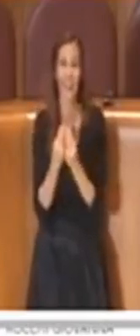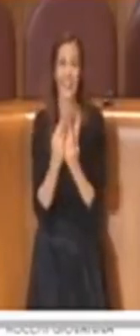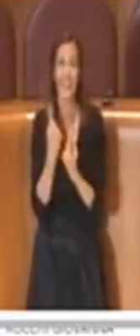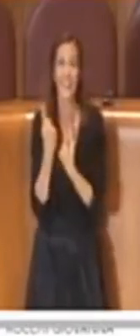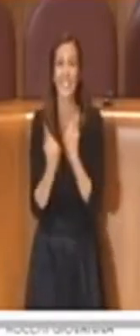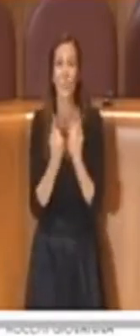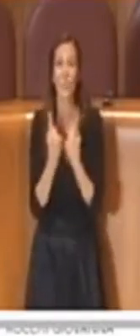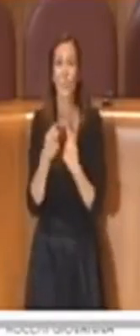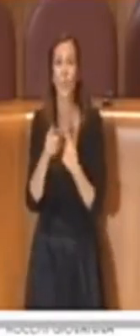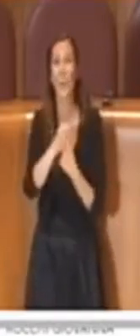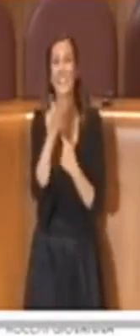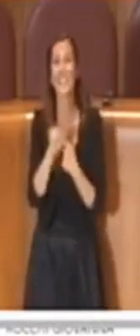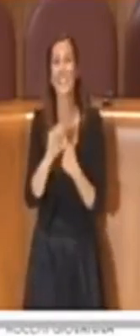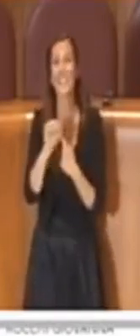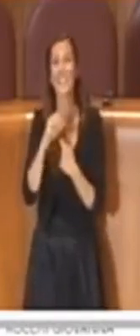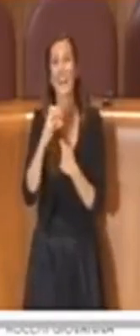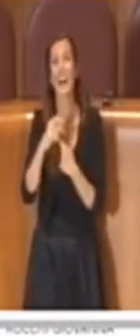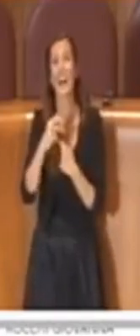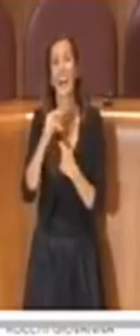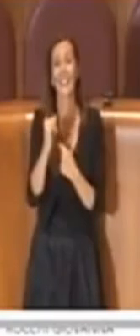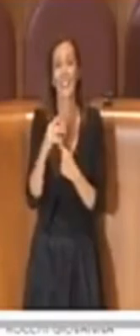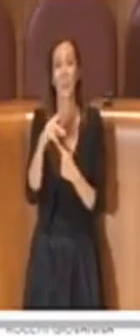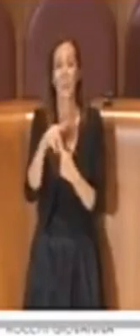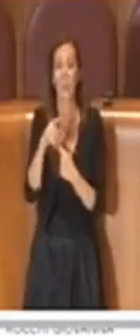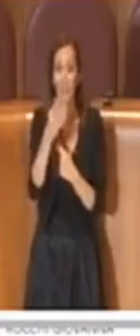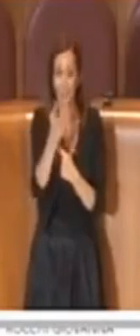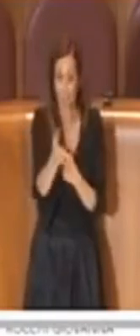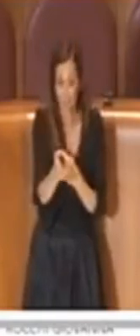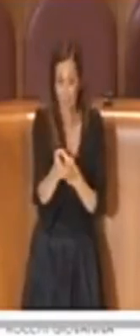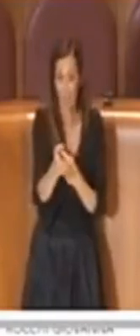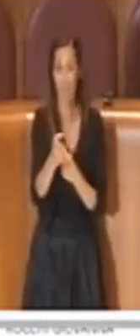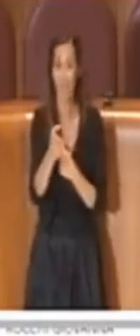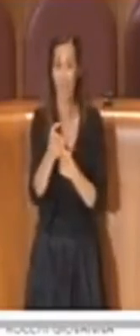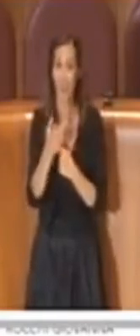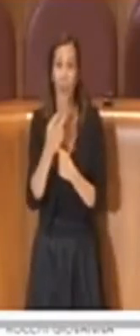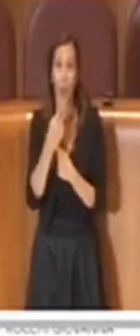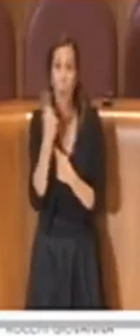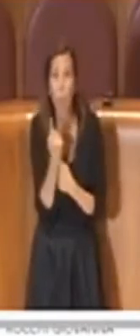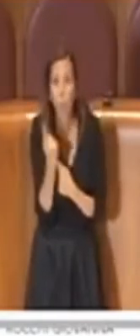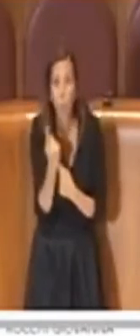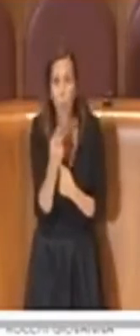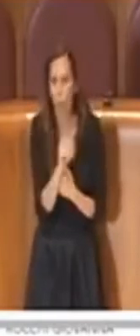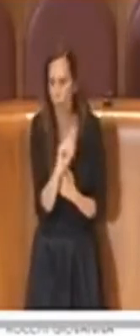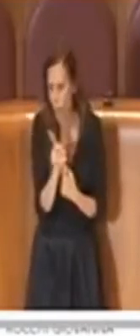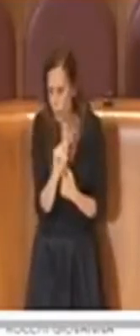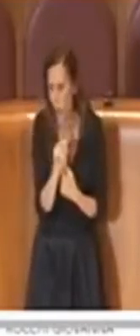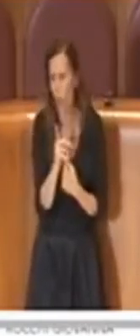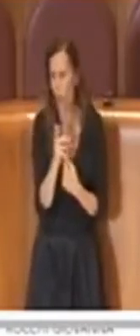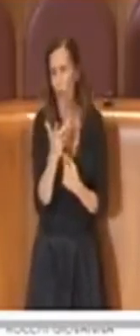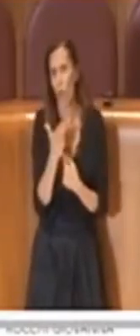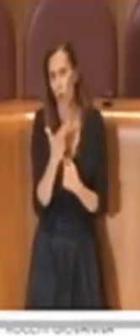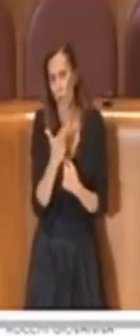questione di Zaghi non è l'unica che poi ha portato a uno stallo anche internazionale con